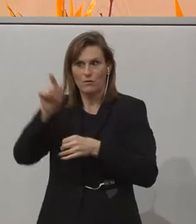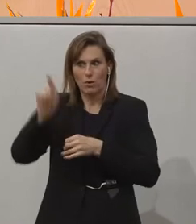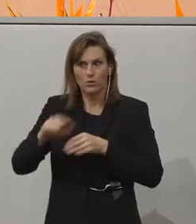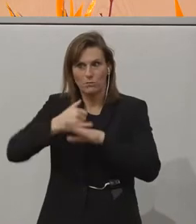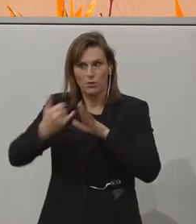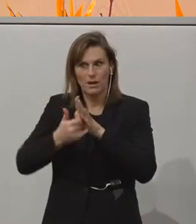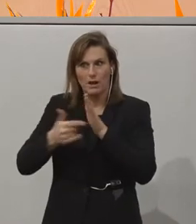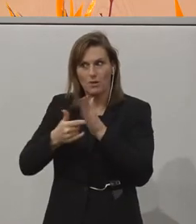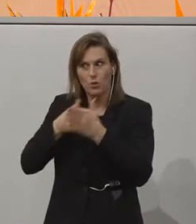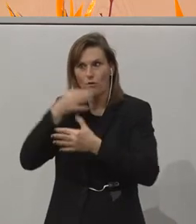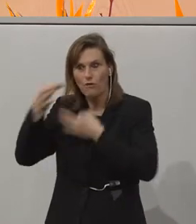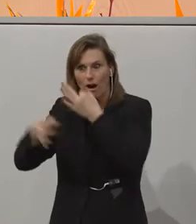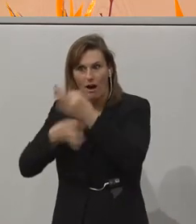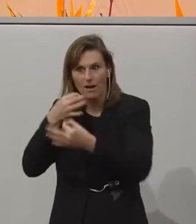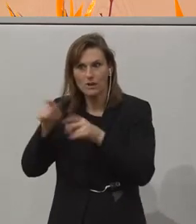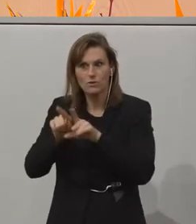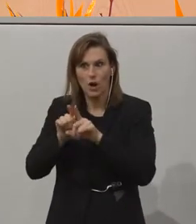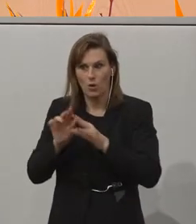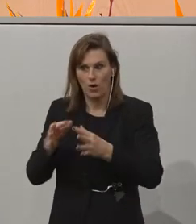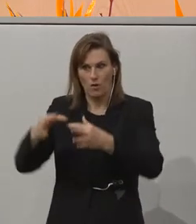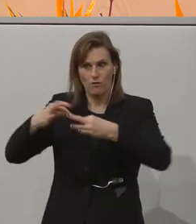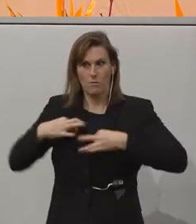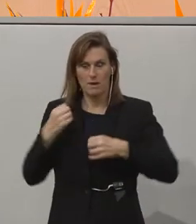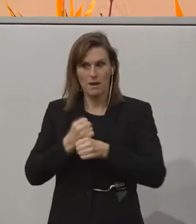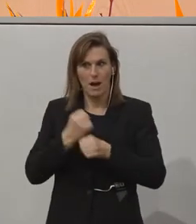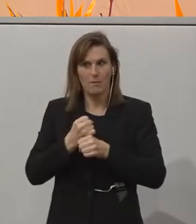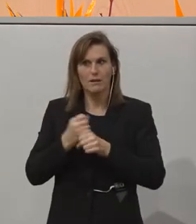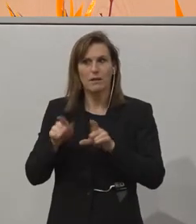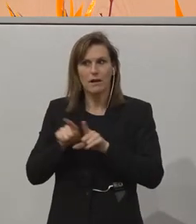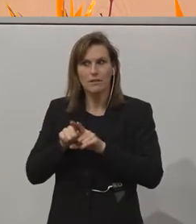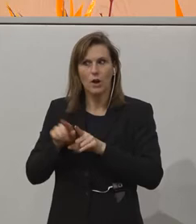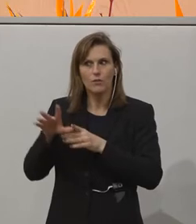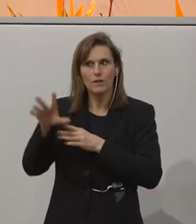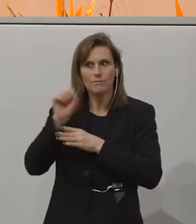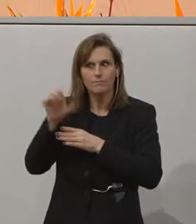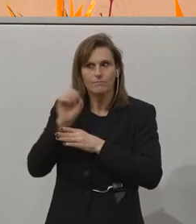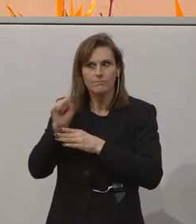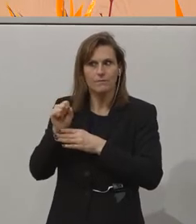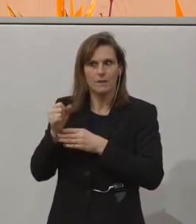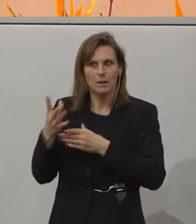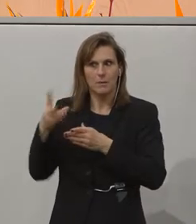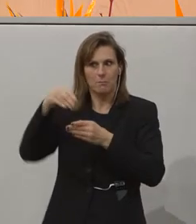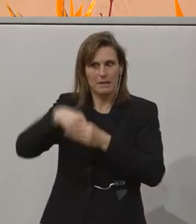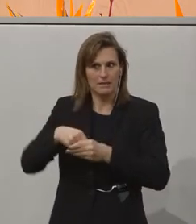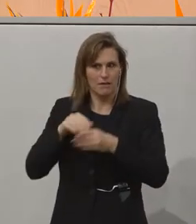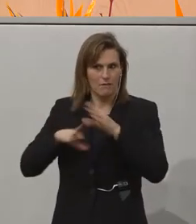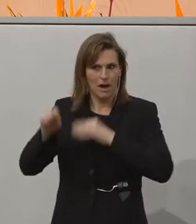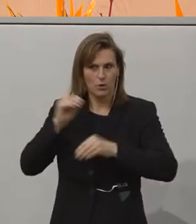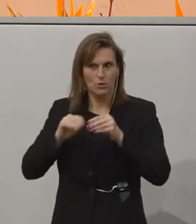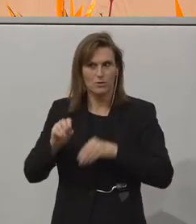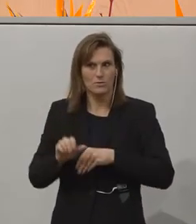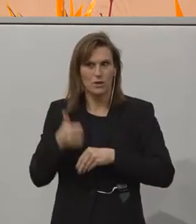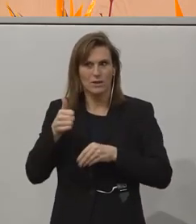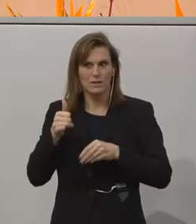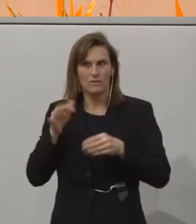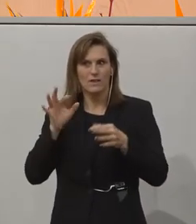Austausch come and can take for their own work with expertise. As the first question we have in the chair